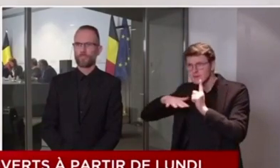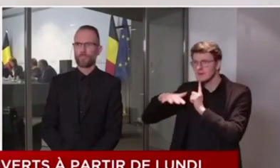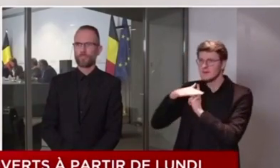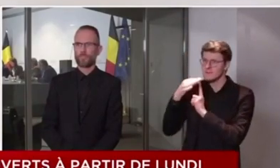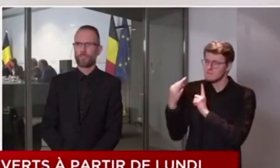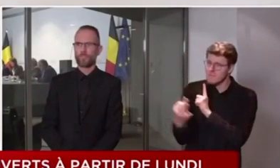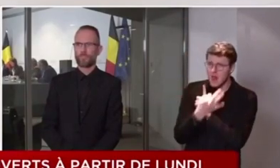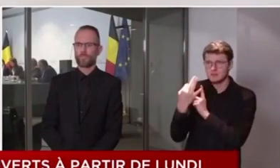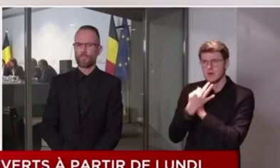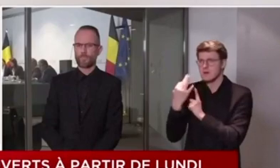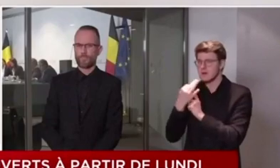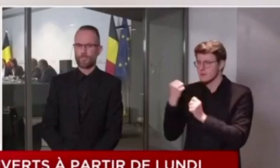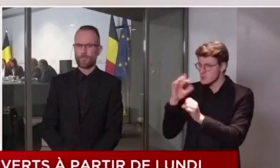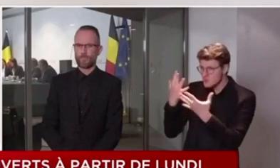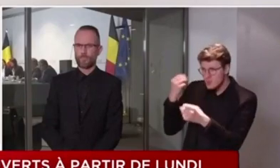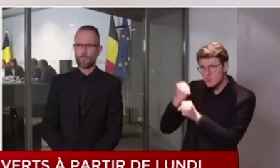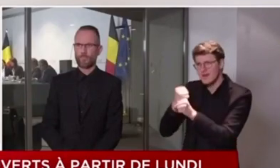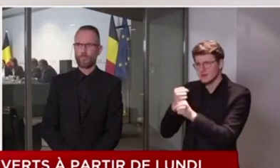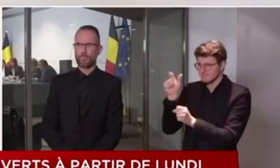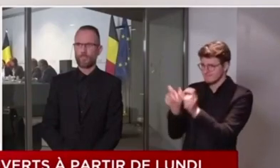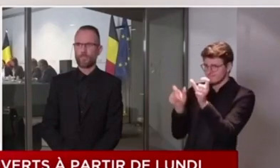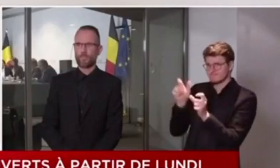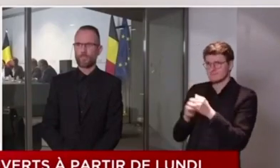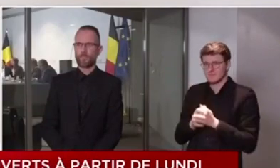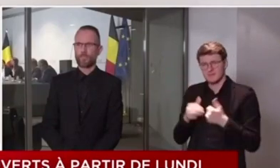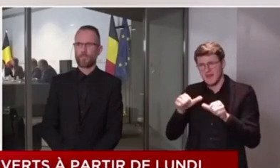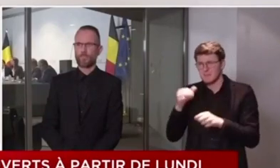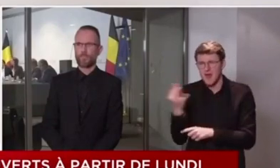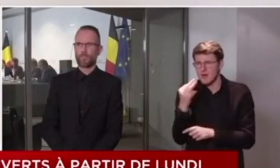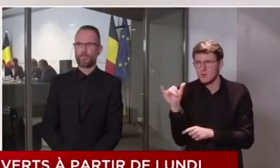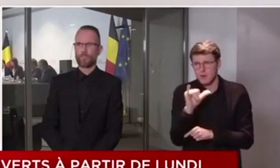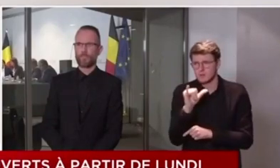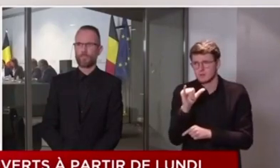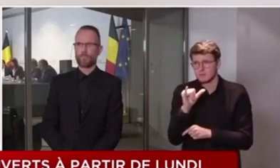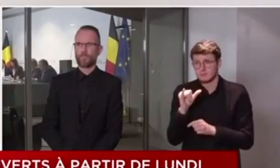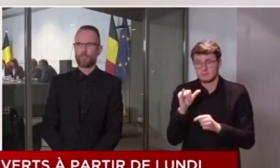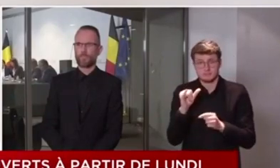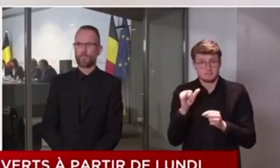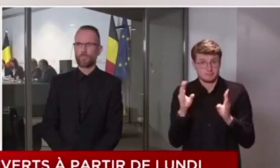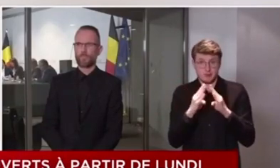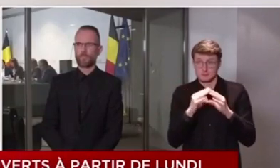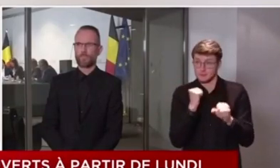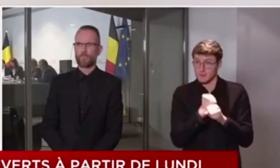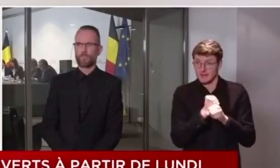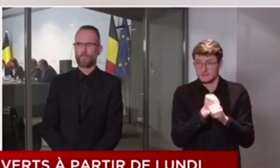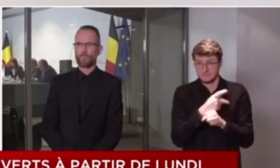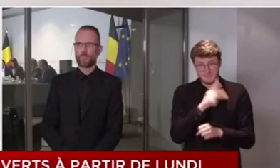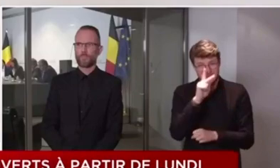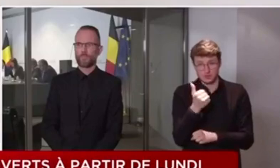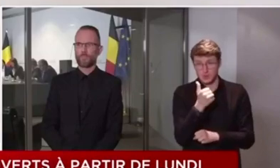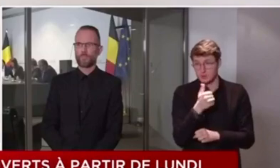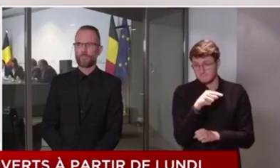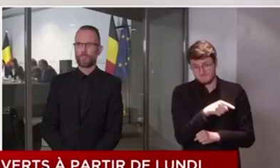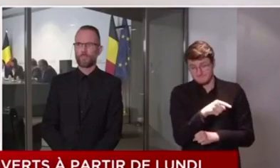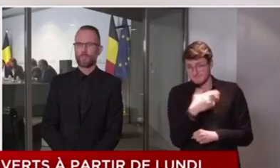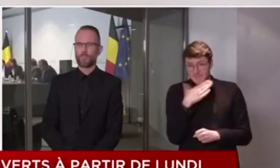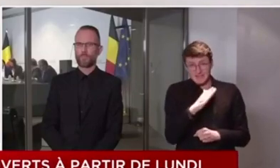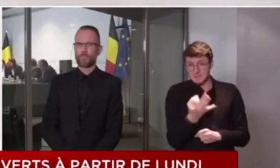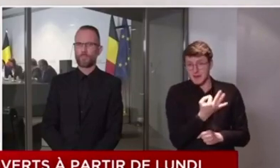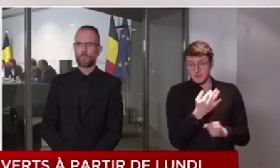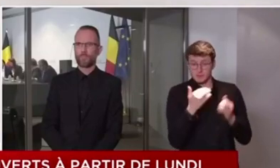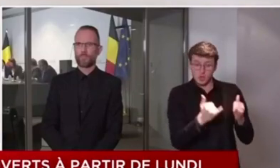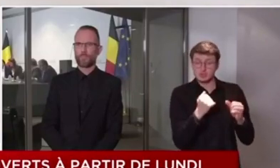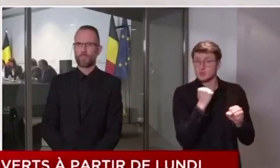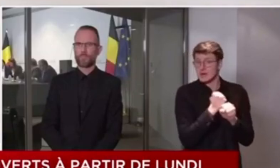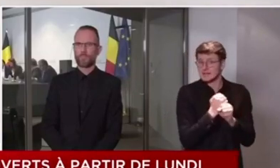aux conditions actuelles. le télétravail va très certainement être préconisé pendant un certain temps